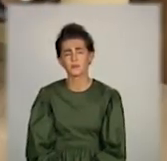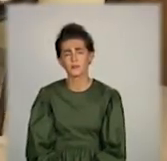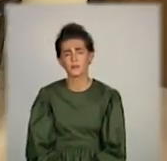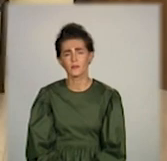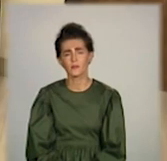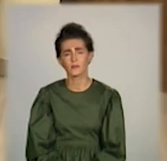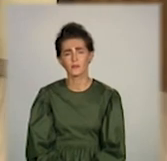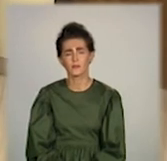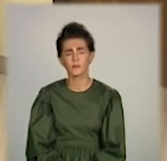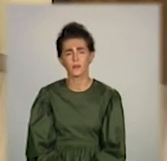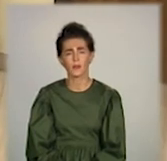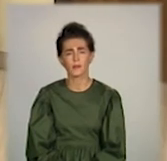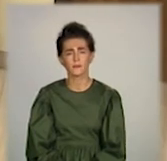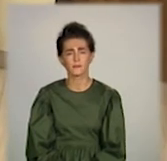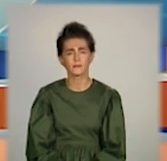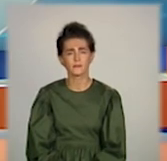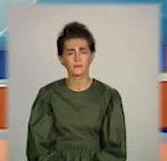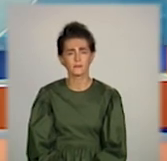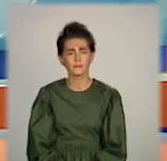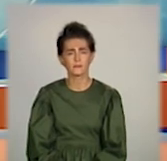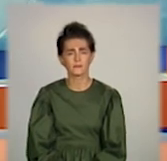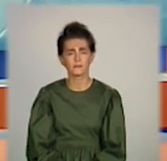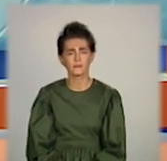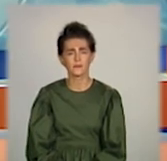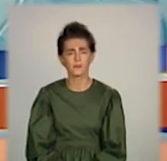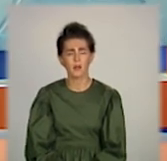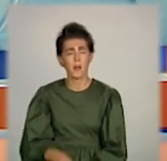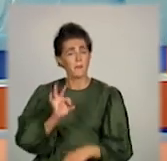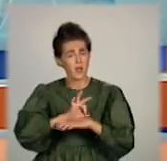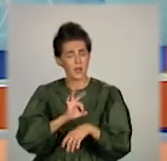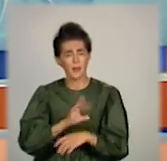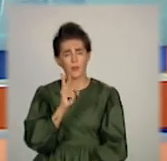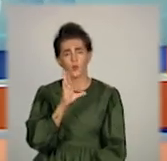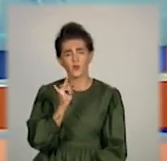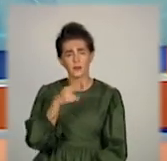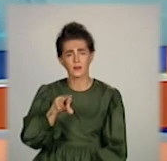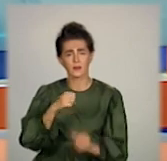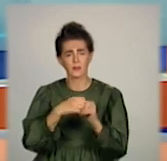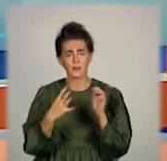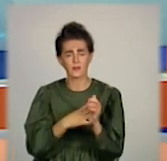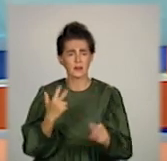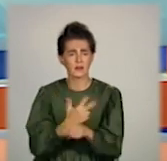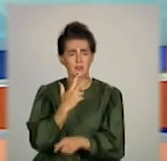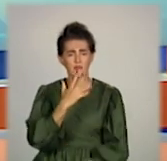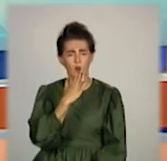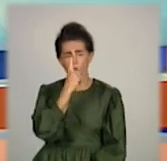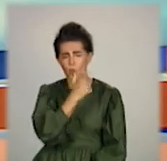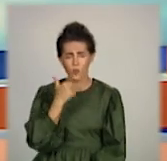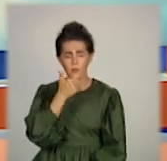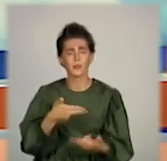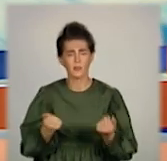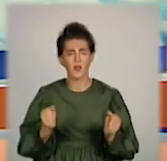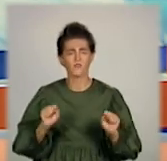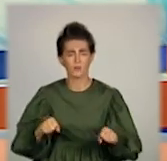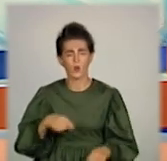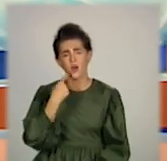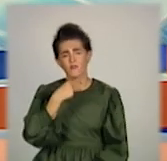Запорожець, телеканал Донбас. Перехворіти на ковід-19 тричі на рік? Так, це можливо,